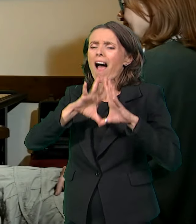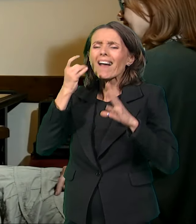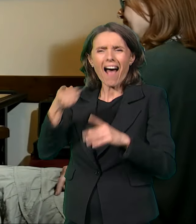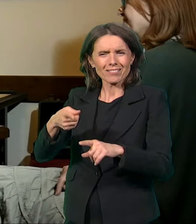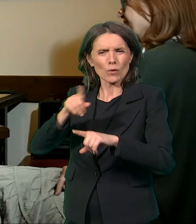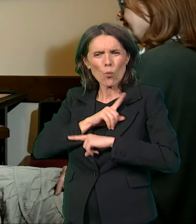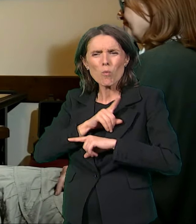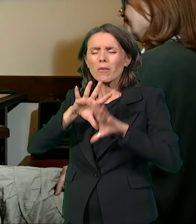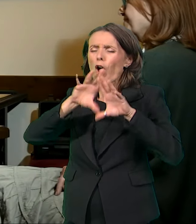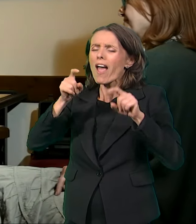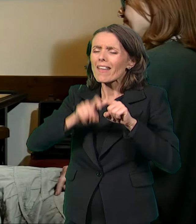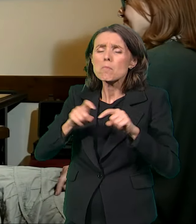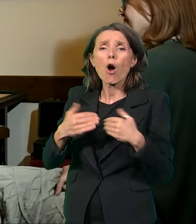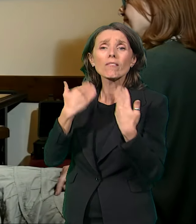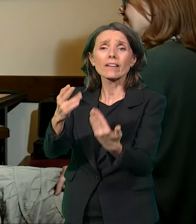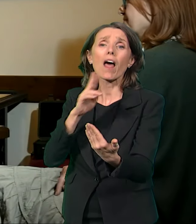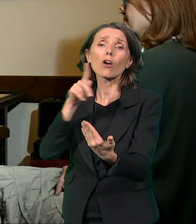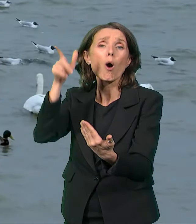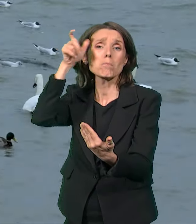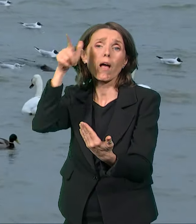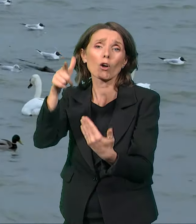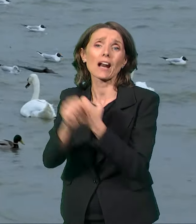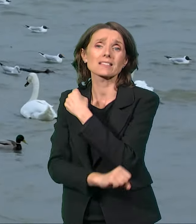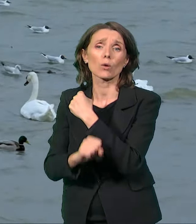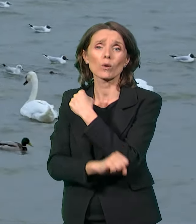Verovatno zato što je uvek bio željan nauke.